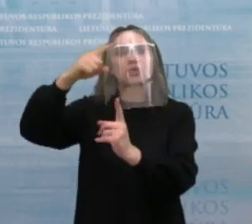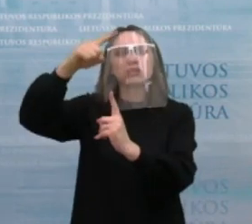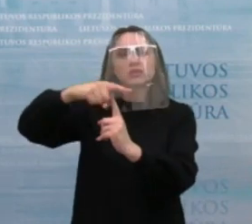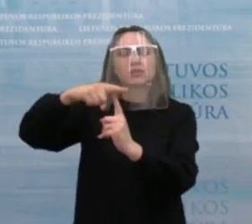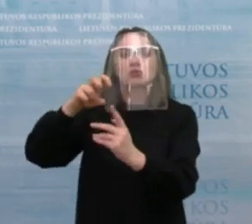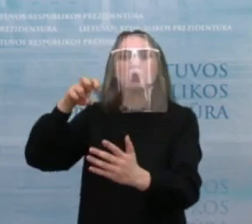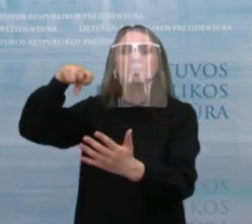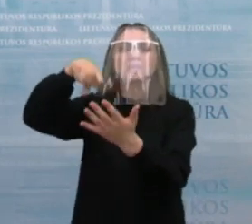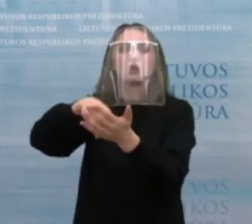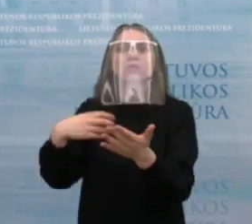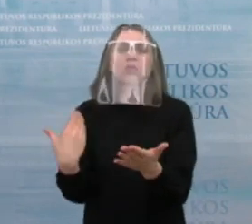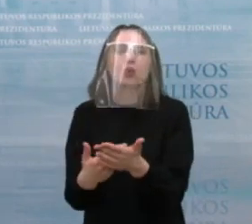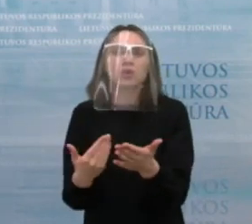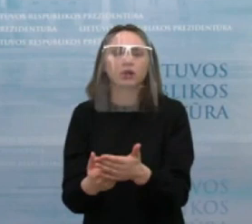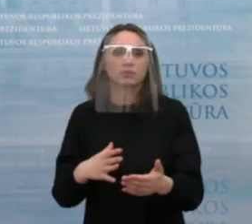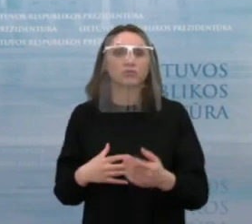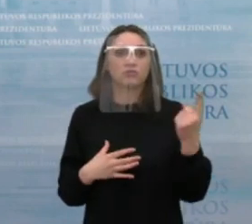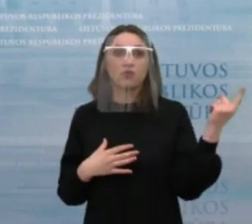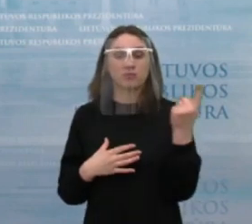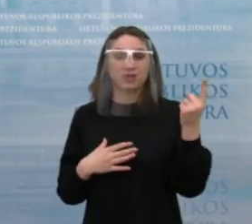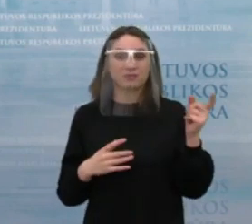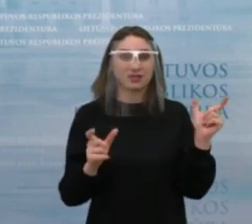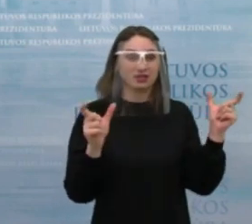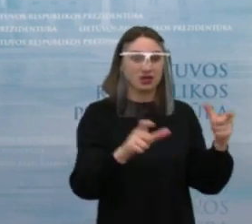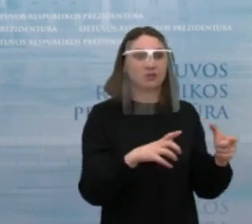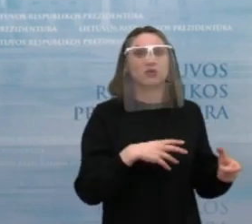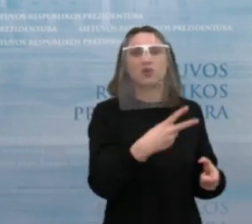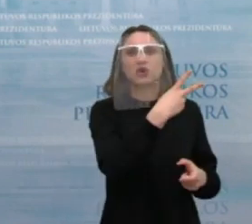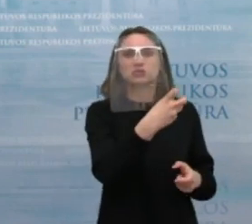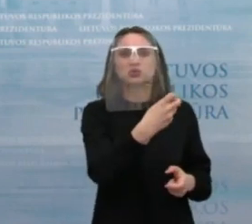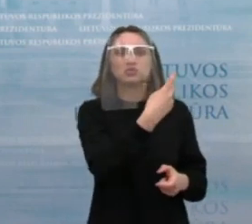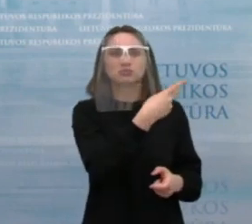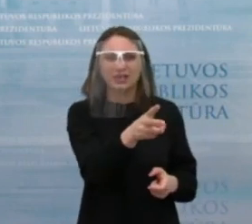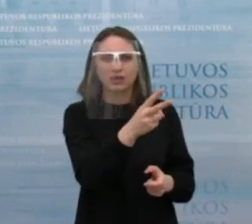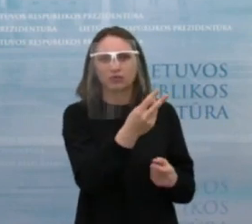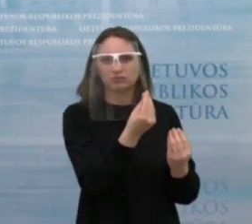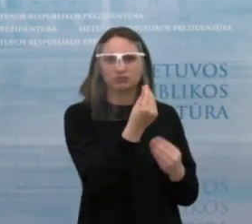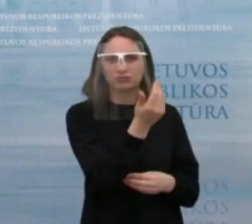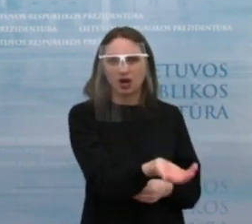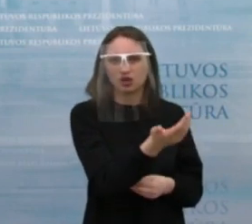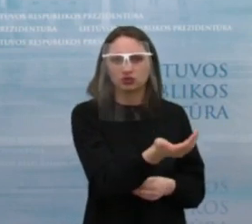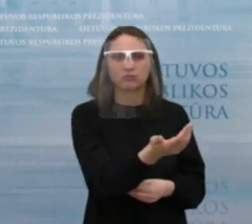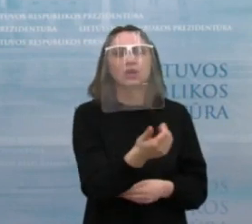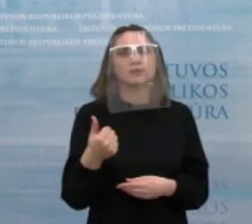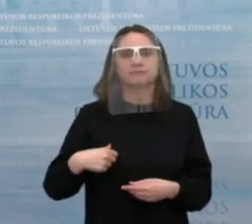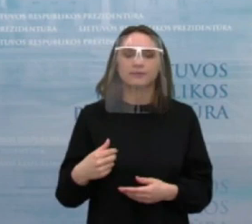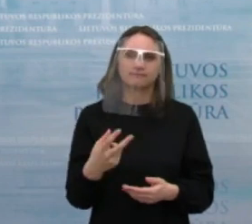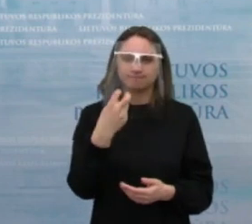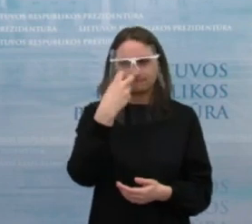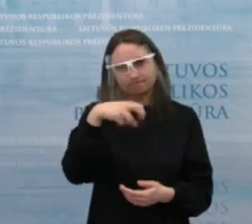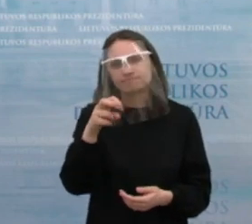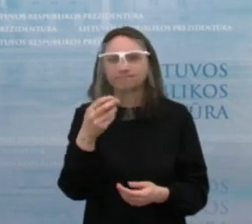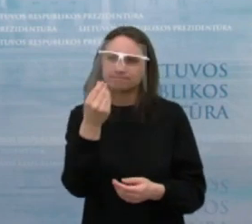turėjome pirmojo karantino metu 200 eurų išmoką, kuri motivavo žmonės registruoti su užimtumo tarnyboje.